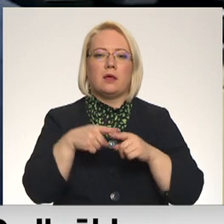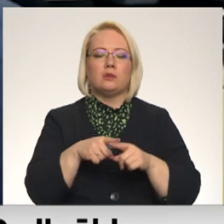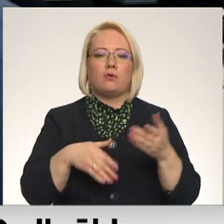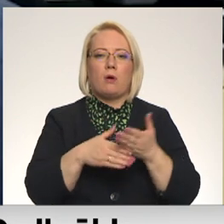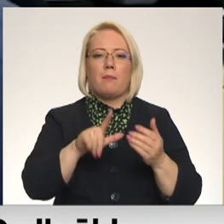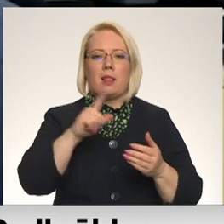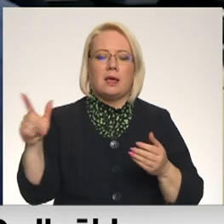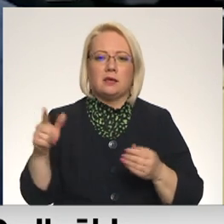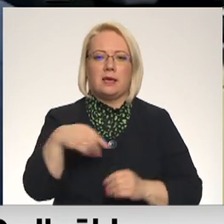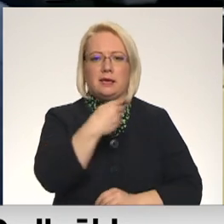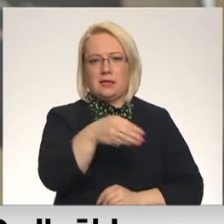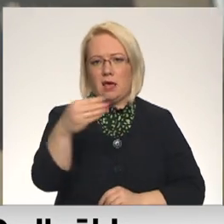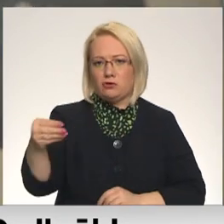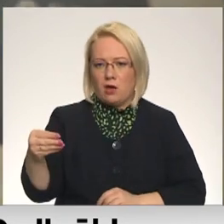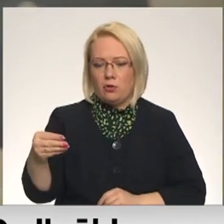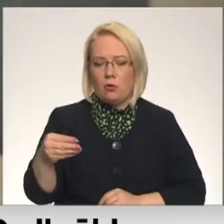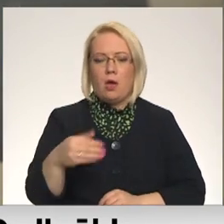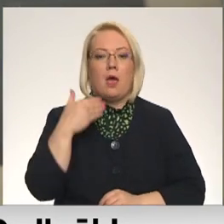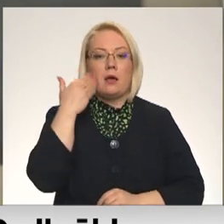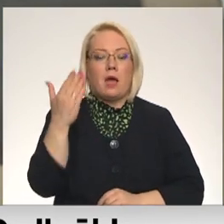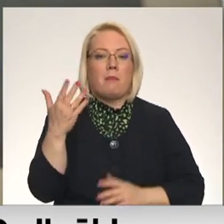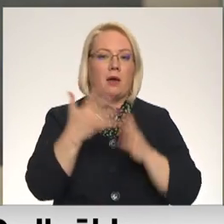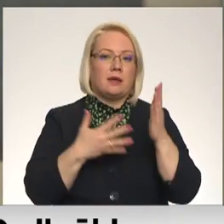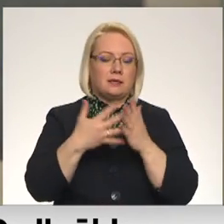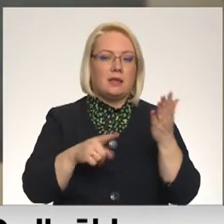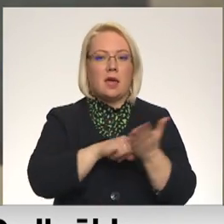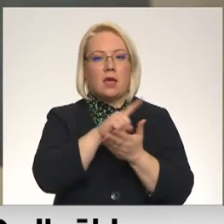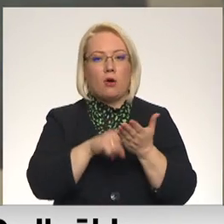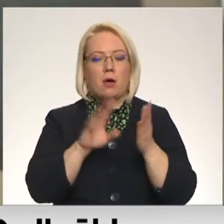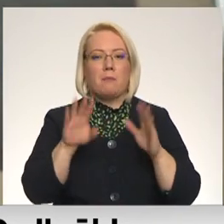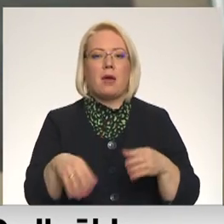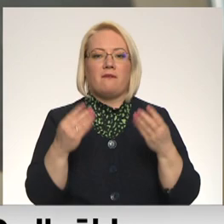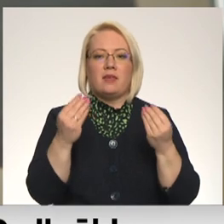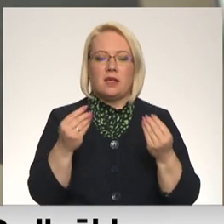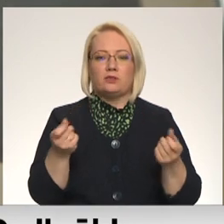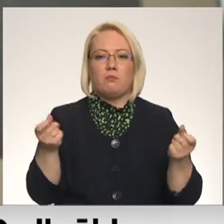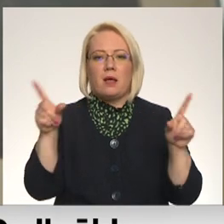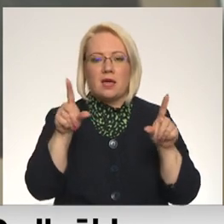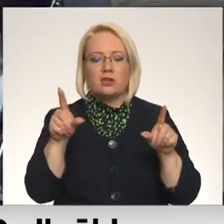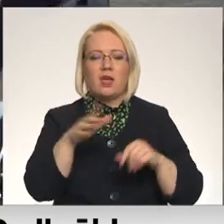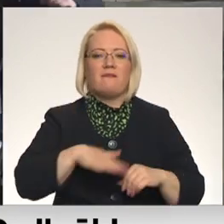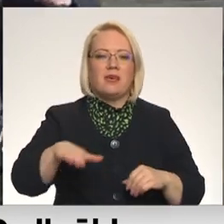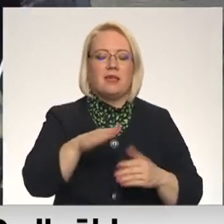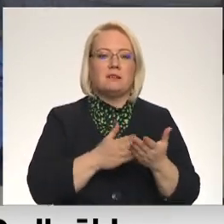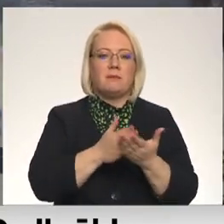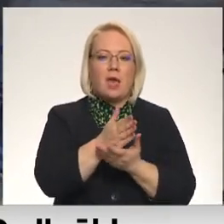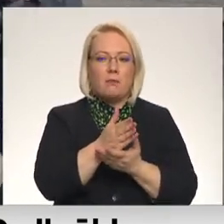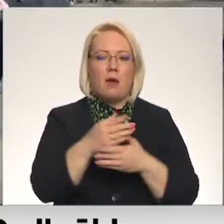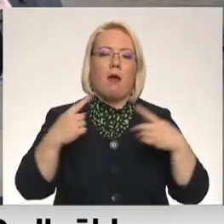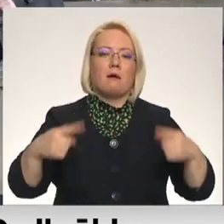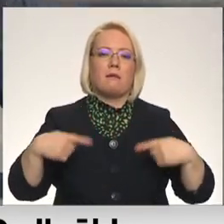līdzekļu izsniegšanu gadā. Un kamēr tiek risināti jautājumi par finansēm palielināšanu vides pieeimībai, tikmēr